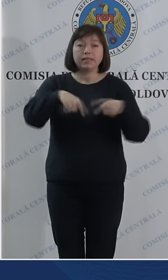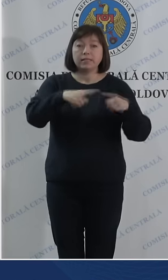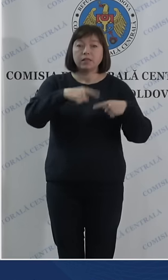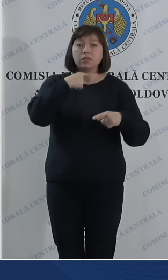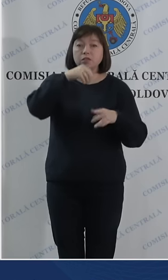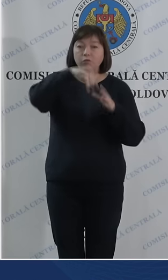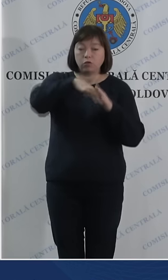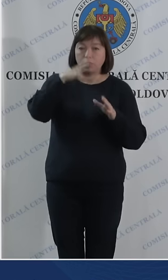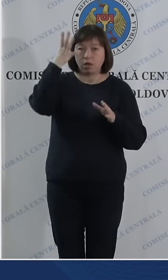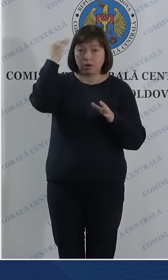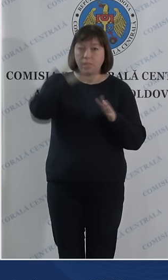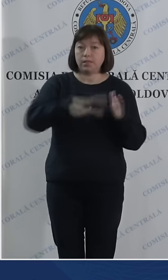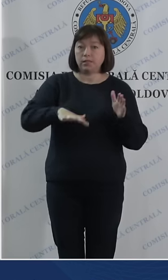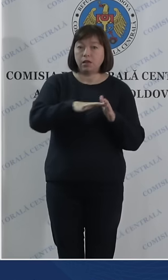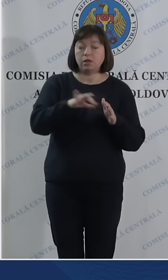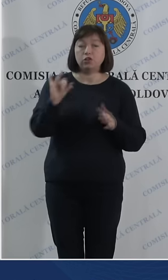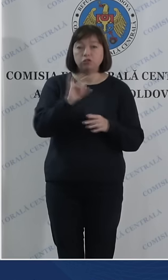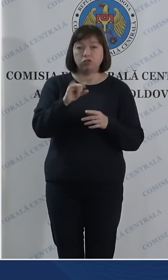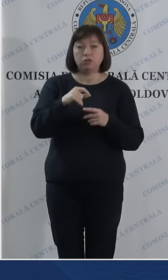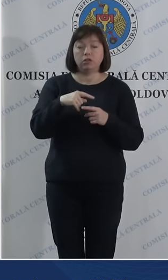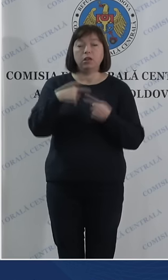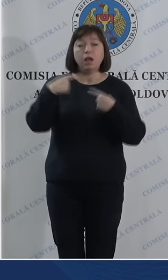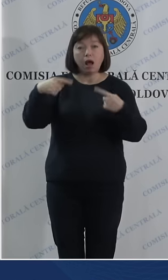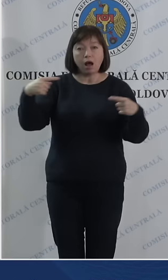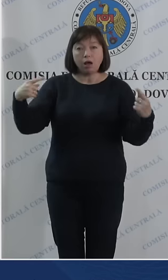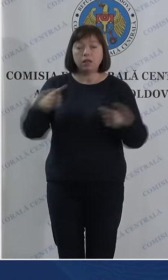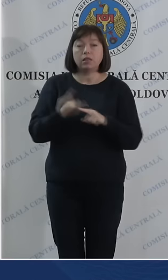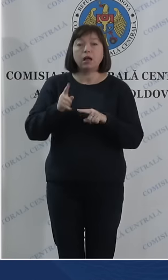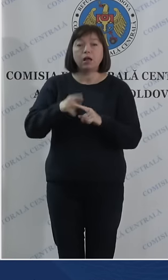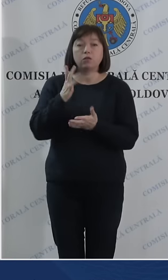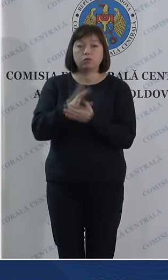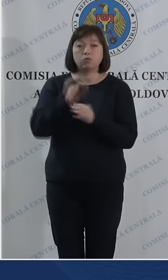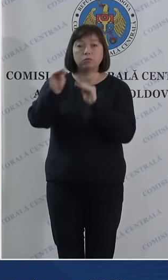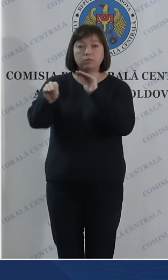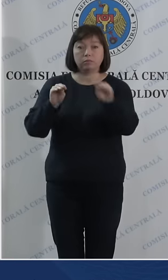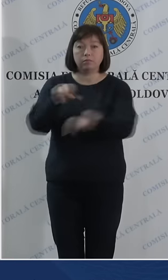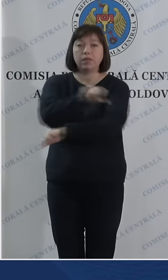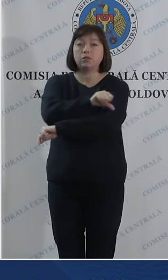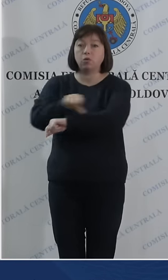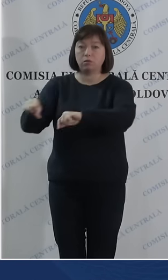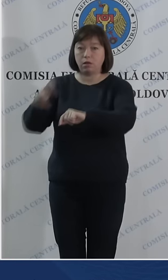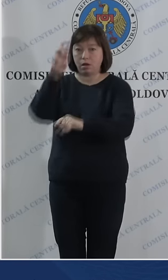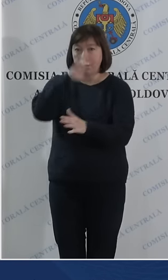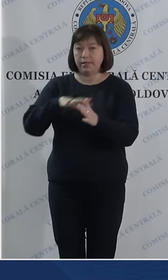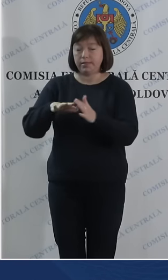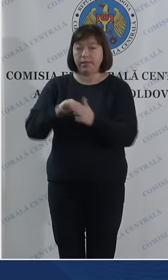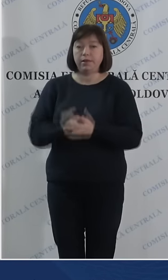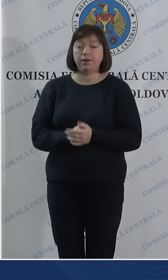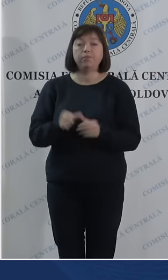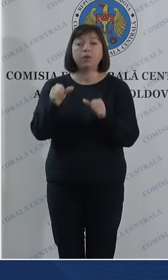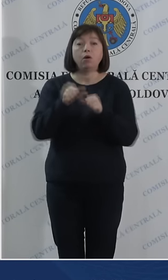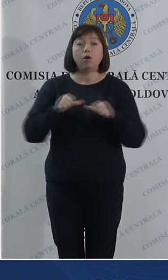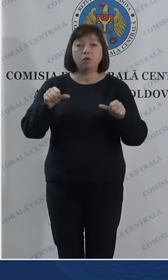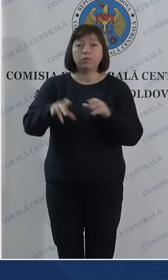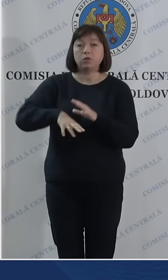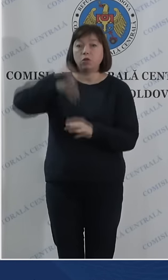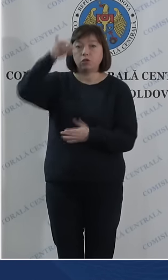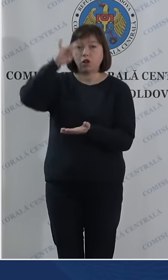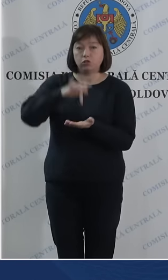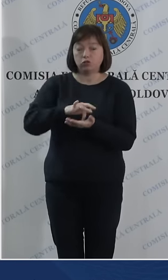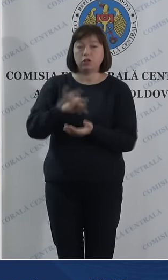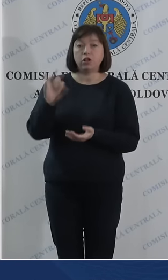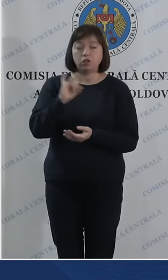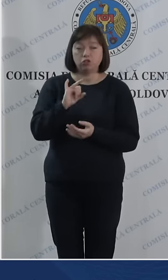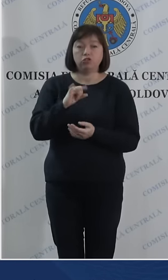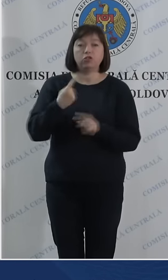secțiile de votare din țară, cât și în cele organizate peste hotarele țării. Comisia Electorală Centrală